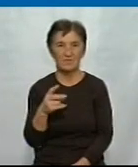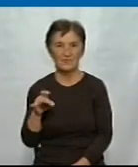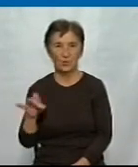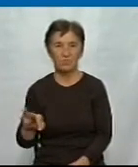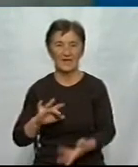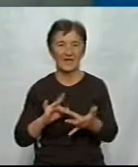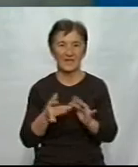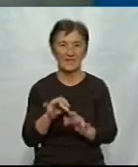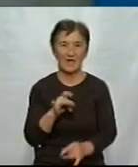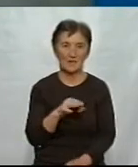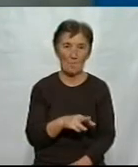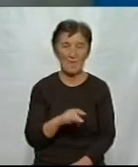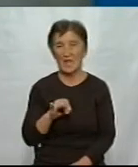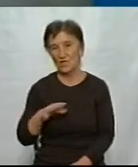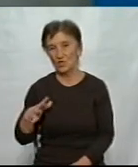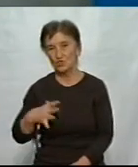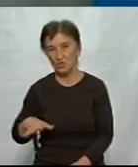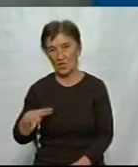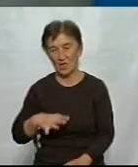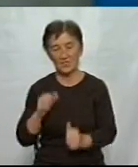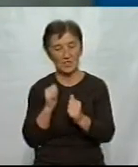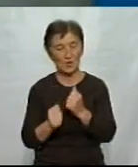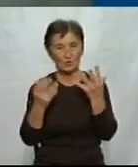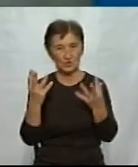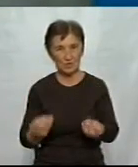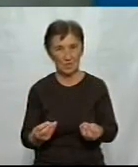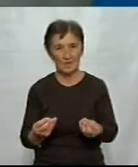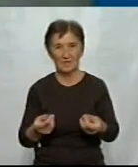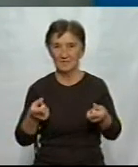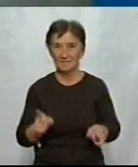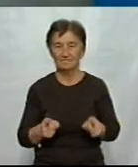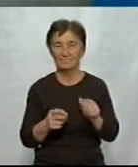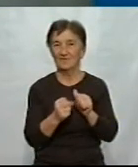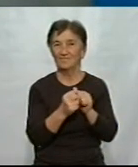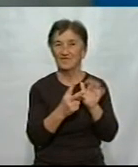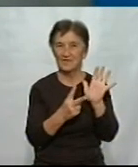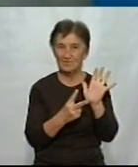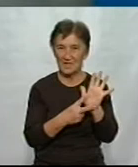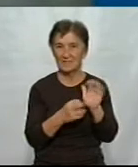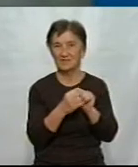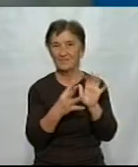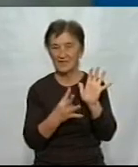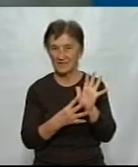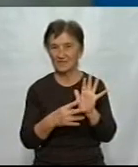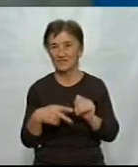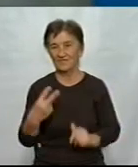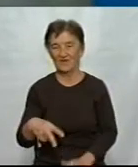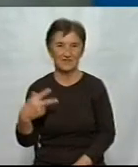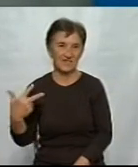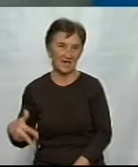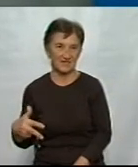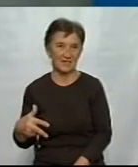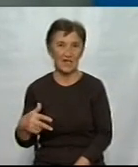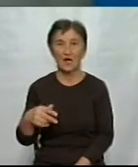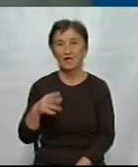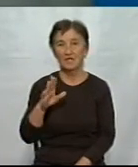Telegram, Instagram. І чекайте нас кожного дня в ефірі «Наживо» о 17, 19 та 20.30. Дякую,